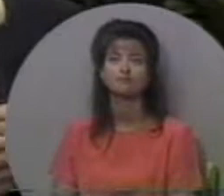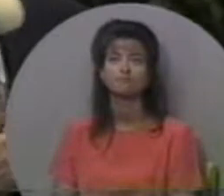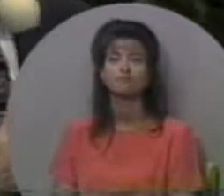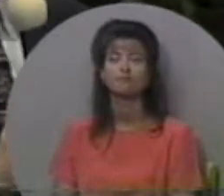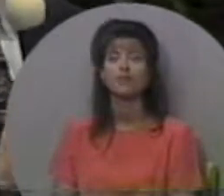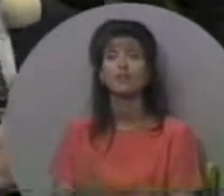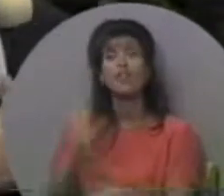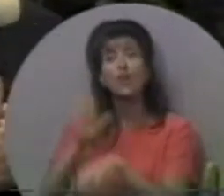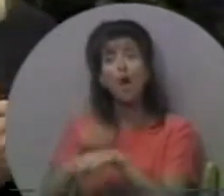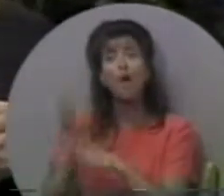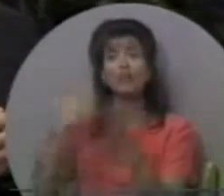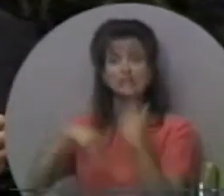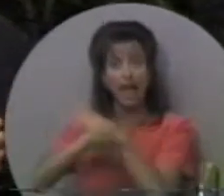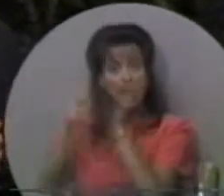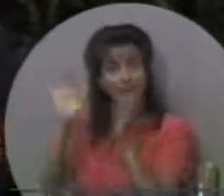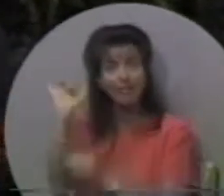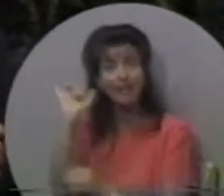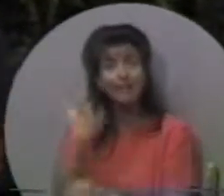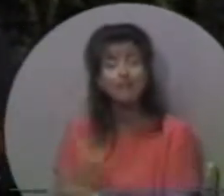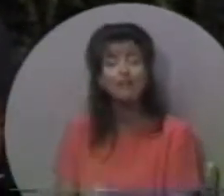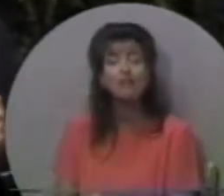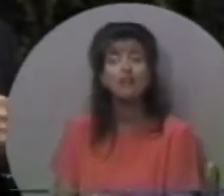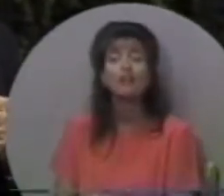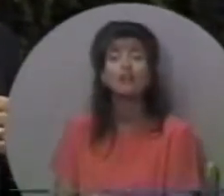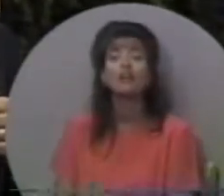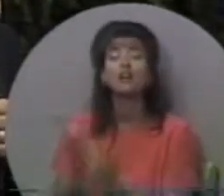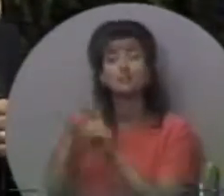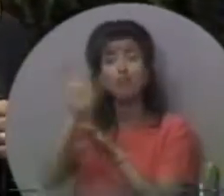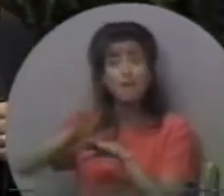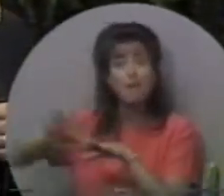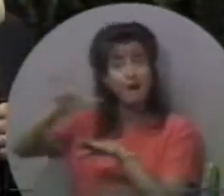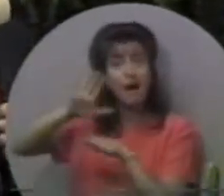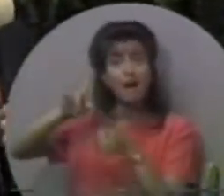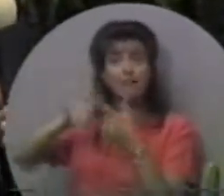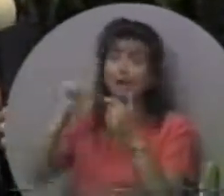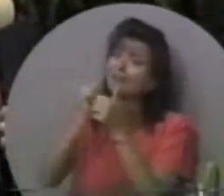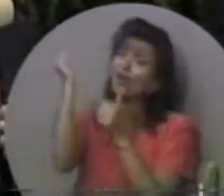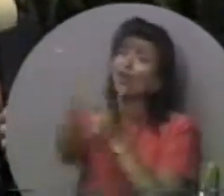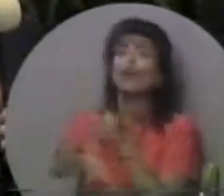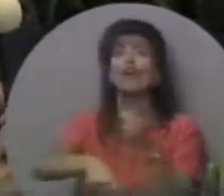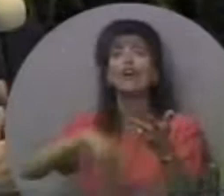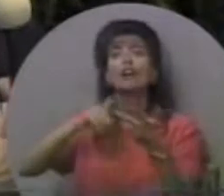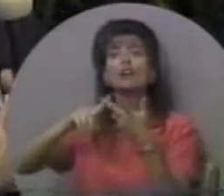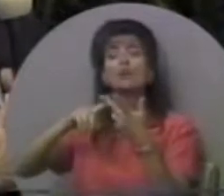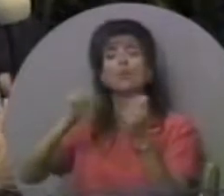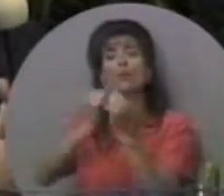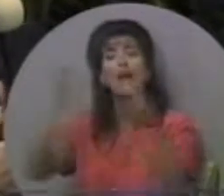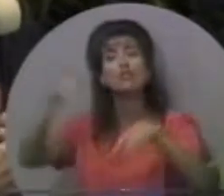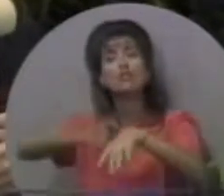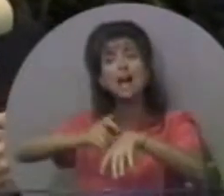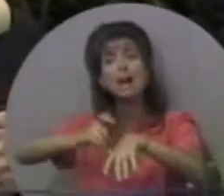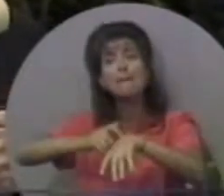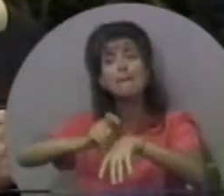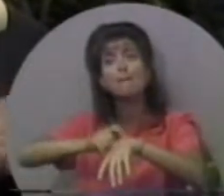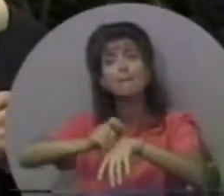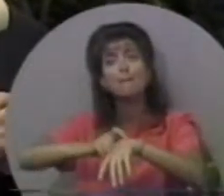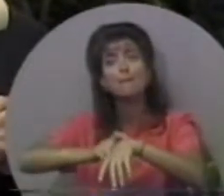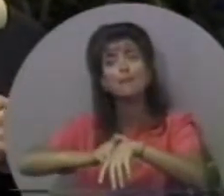Це небесний поклик. Це згори, це понад все, він